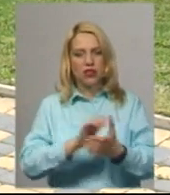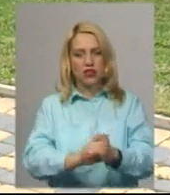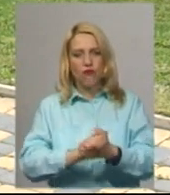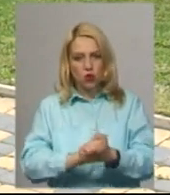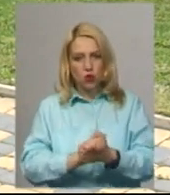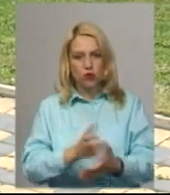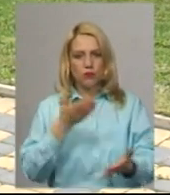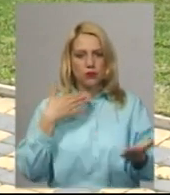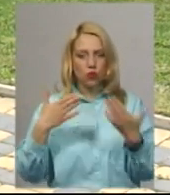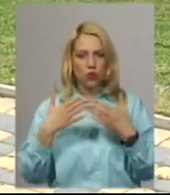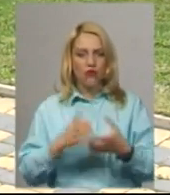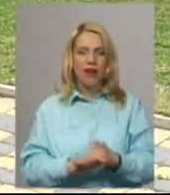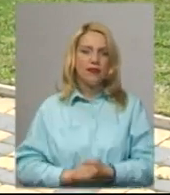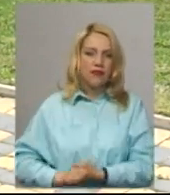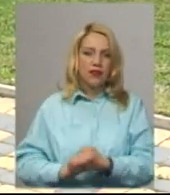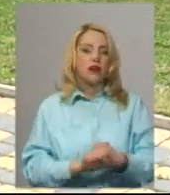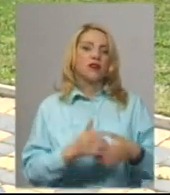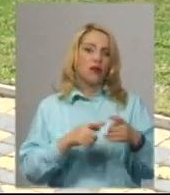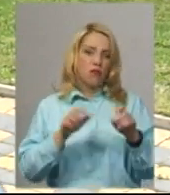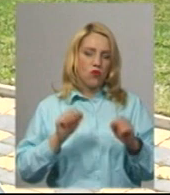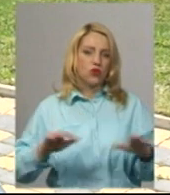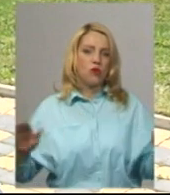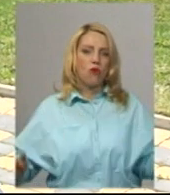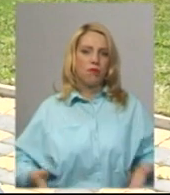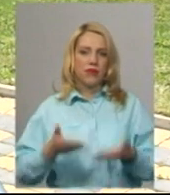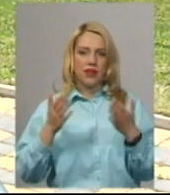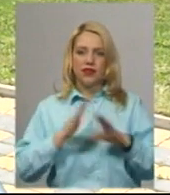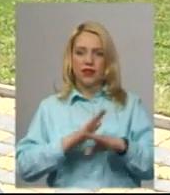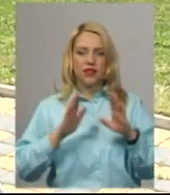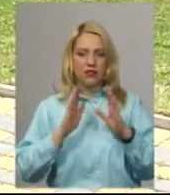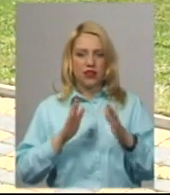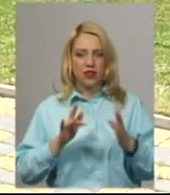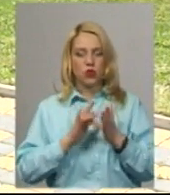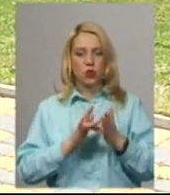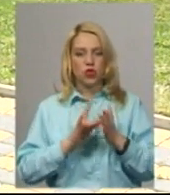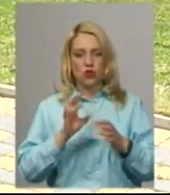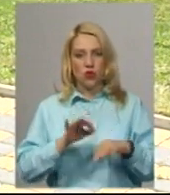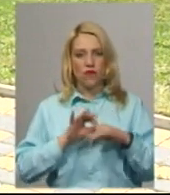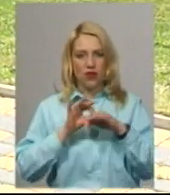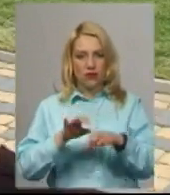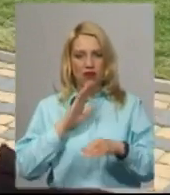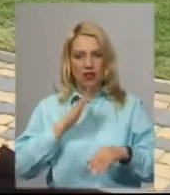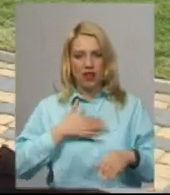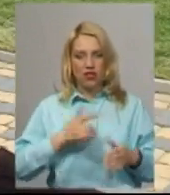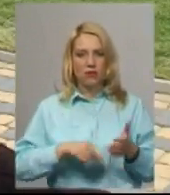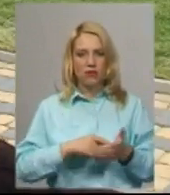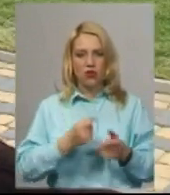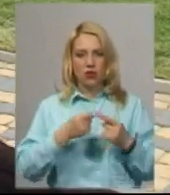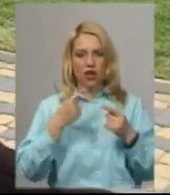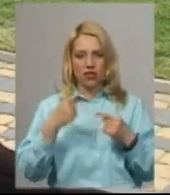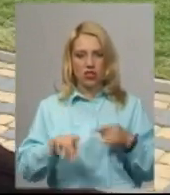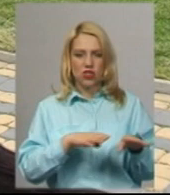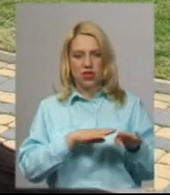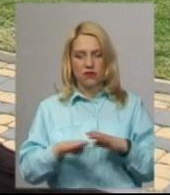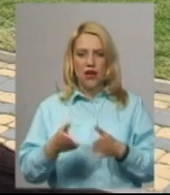спілкуванні ми можемо підняти не тільки туризм, і вивезти наше місто на інший рівень. Ми готові